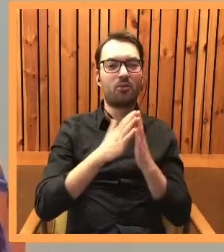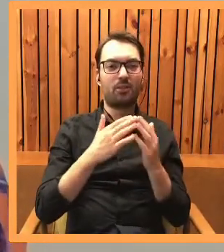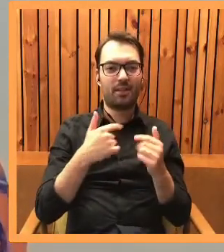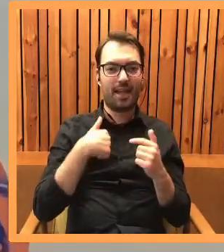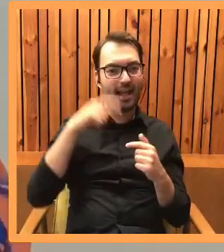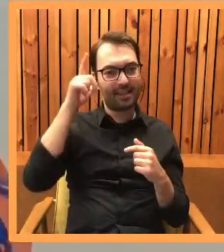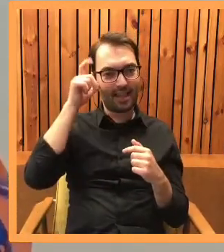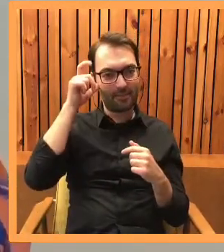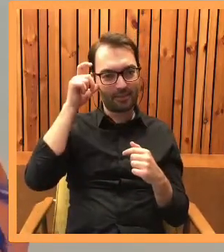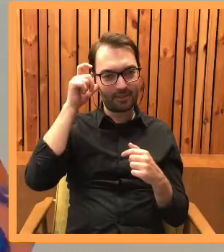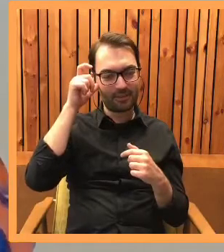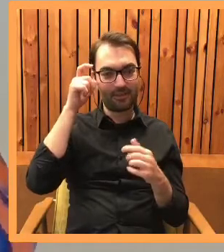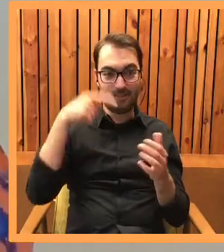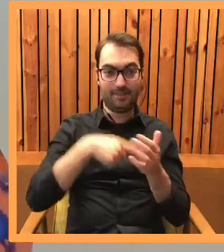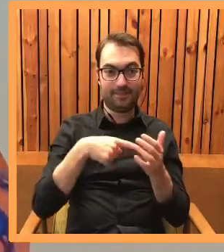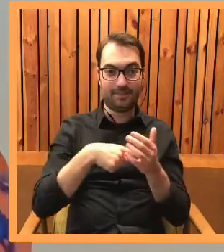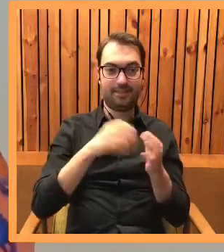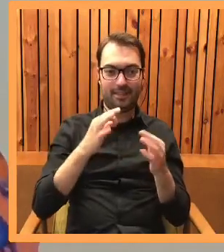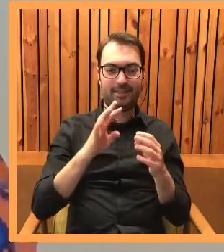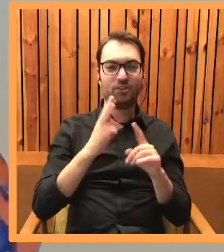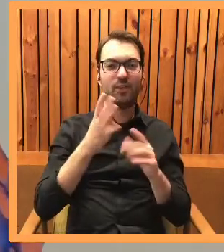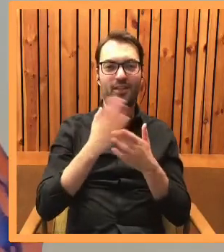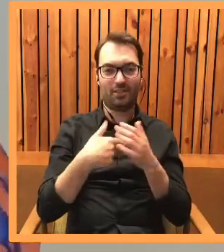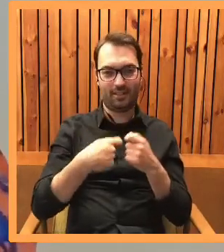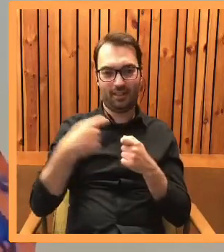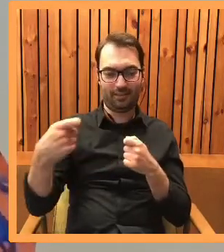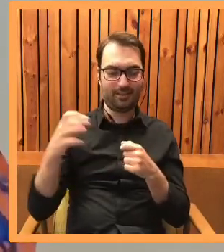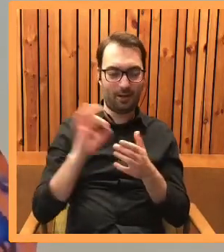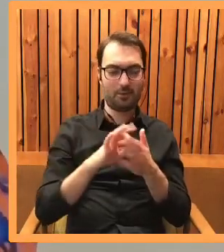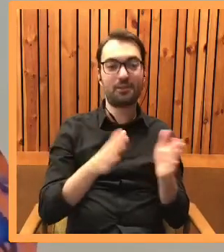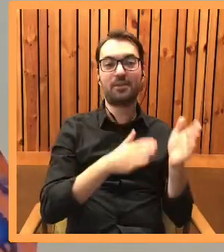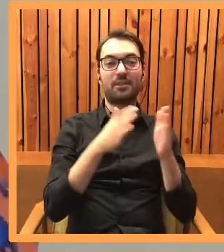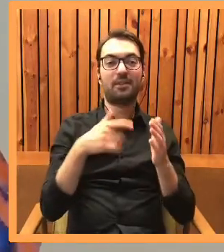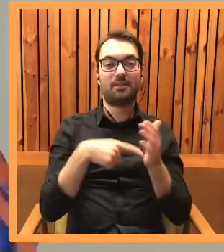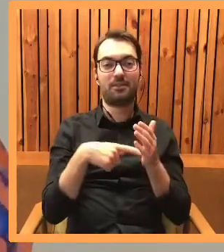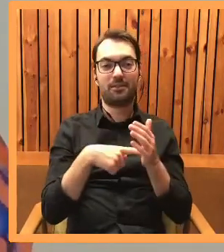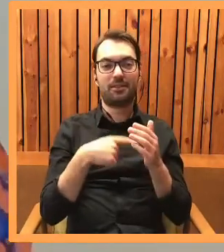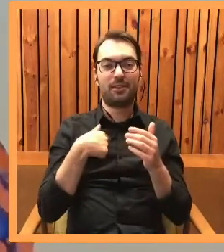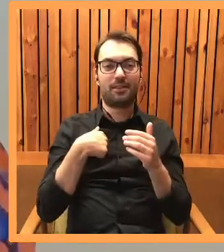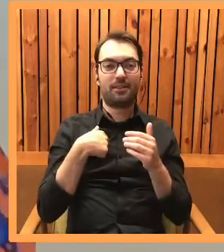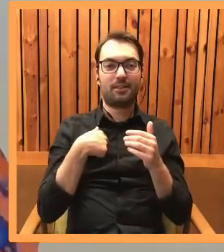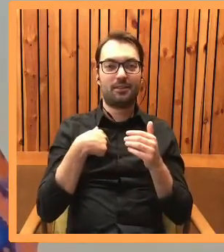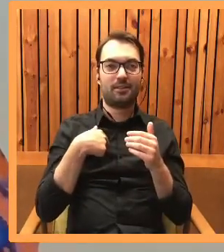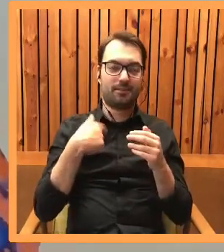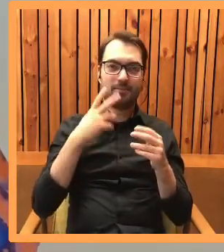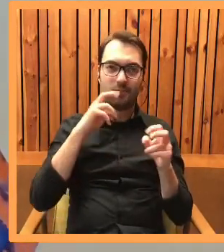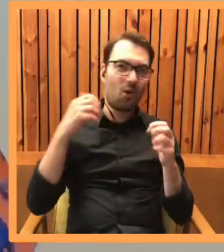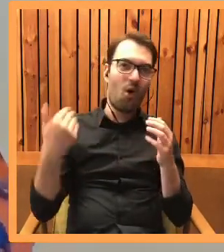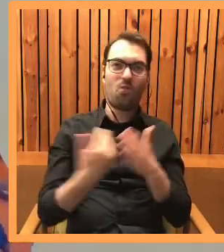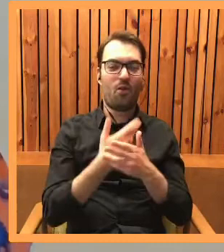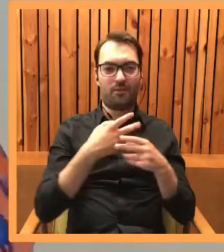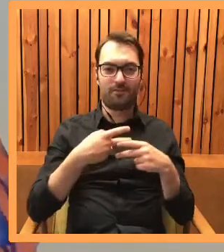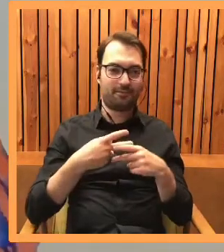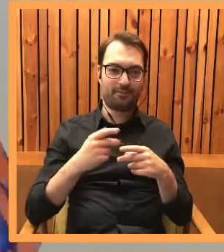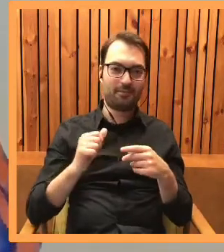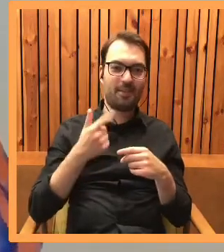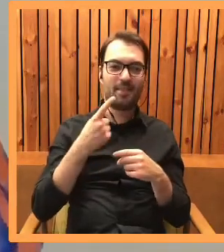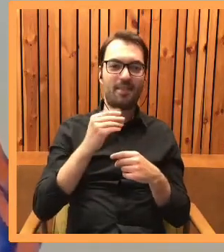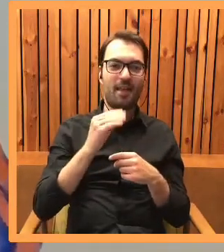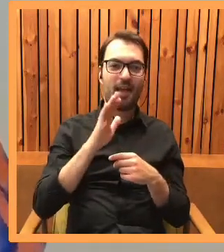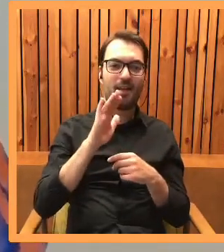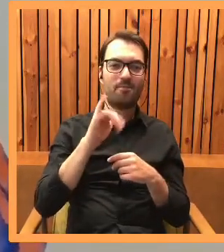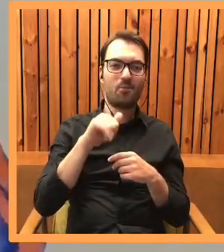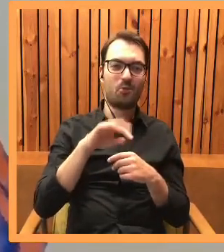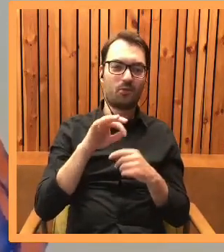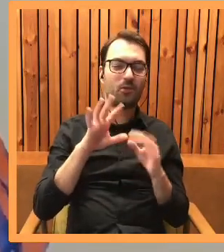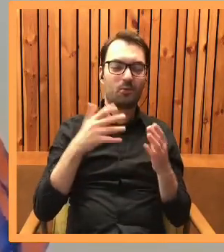Ja diablicą, tą, której właśnie teraz dopisała czwartą część, jakby po raz kolejny debiutowałam, więc drugi raz musiałam